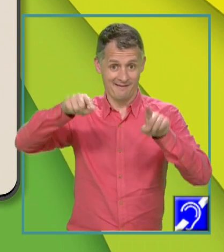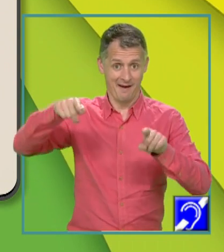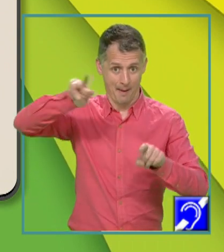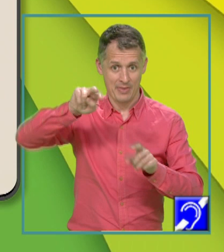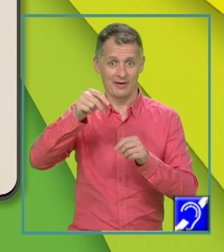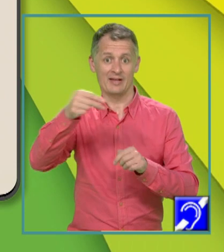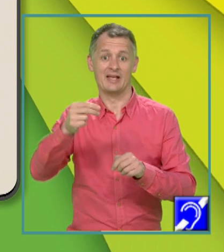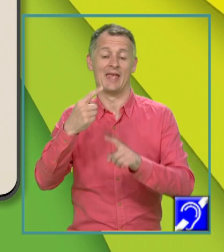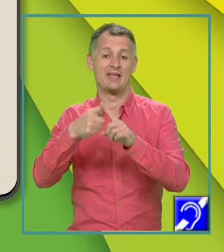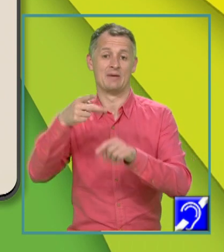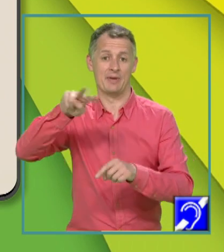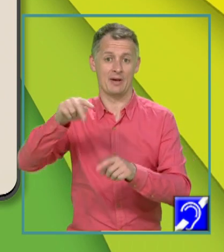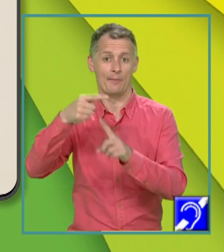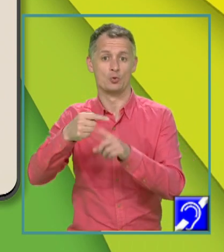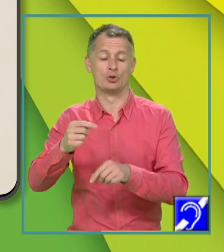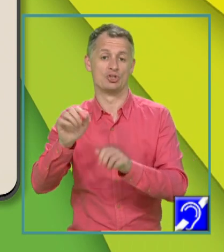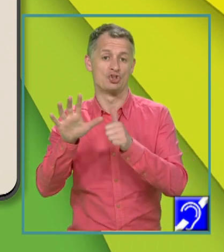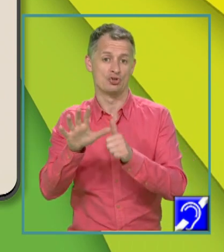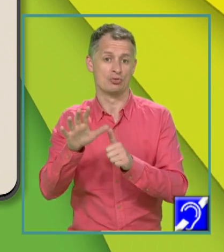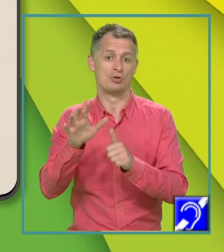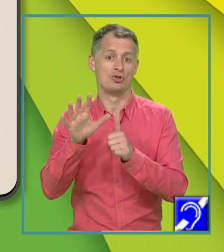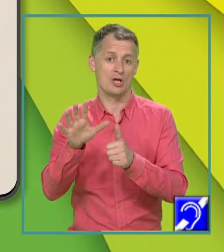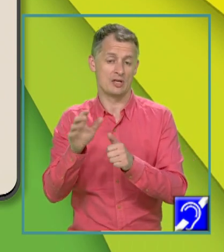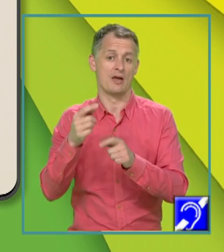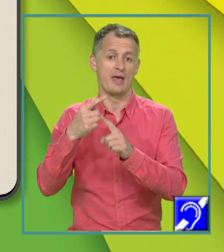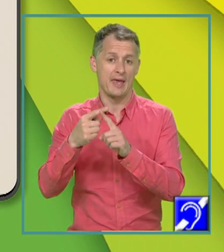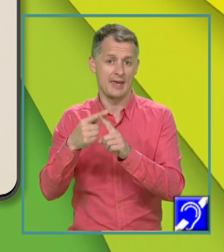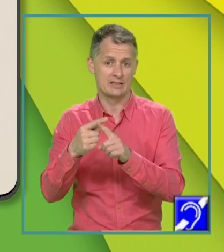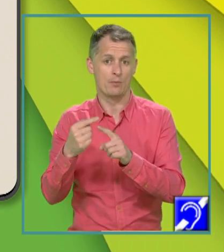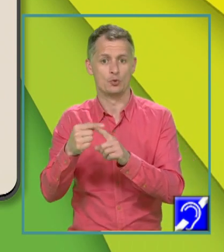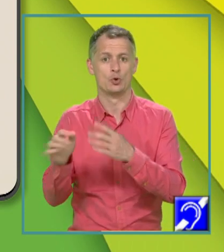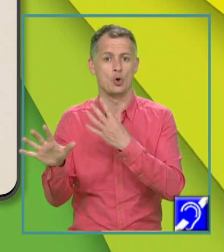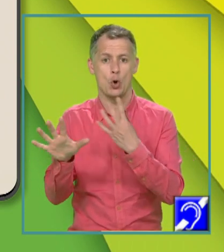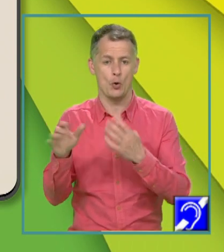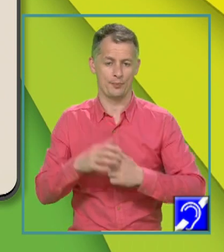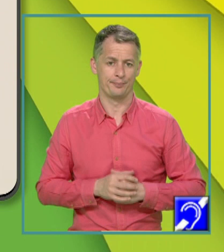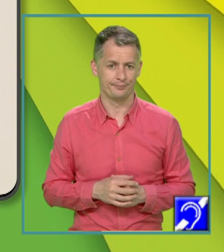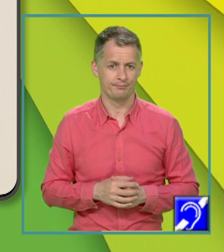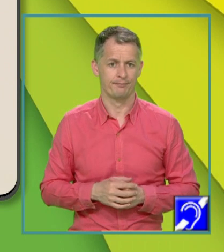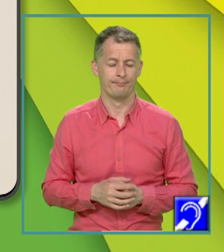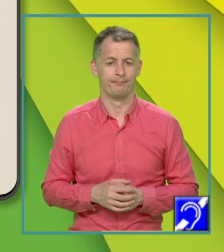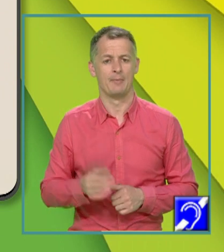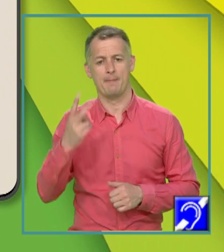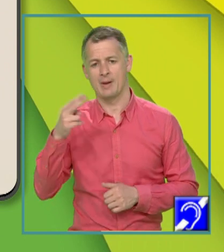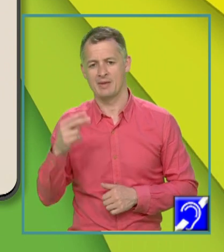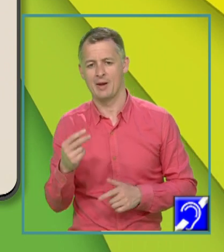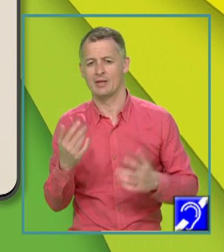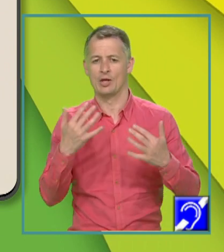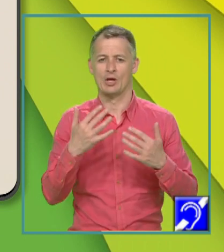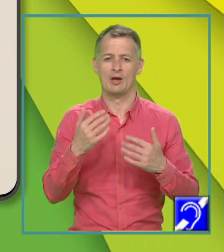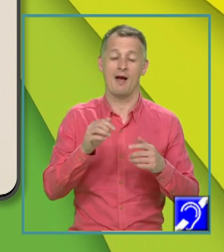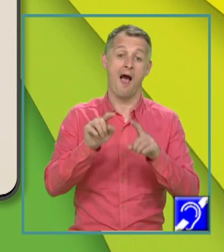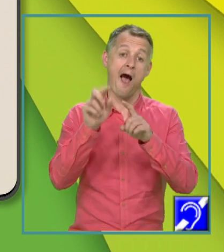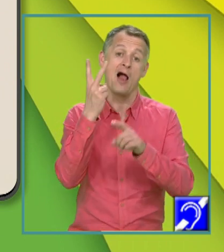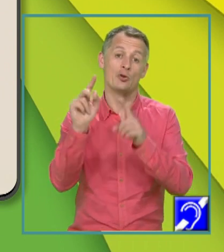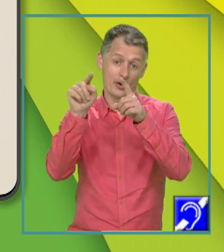x pătrat plus 2 ori 3 ori x, ceea ce înseamnă 6x plus 9. Mai departe, termenul al doilea, îl vom